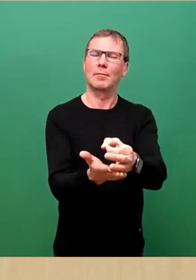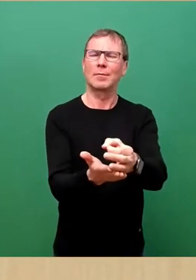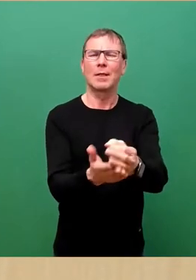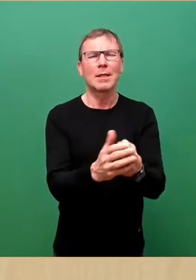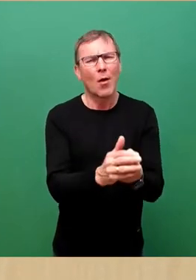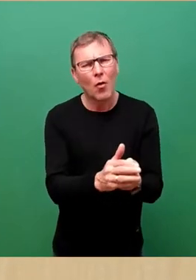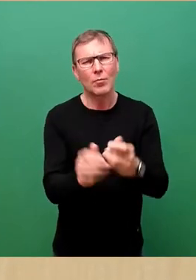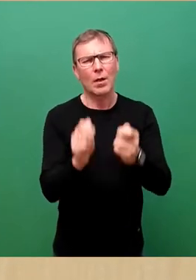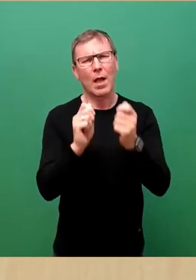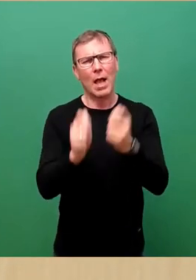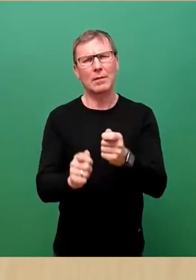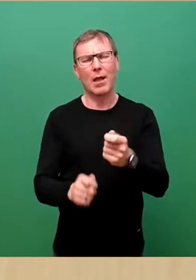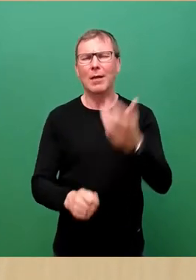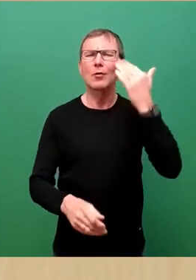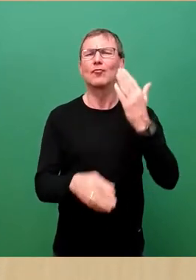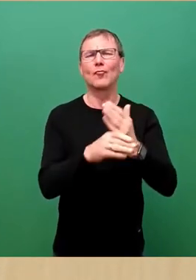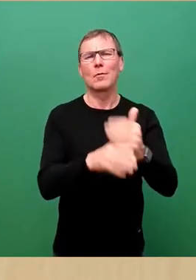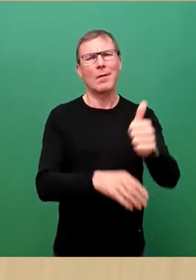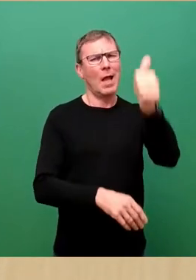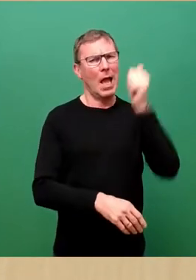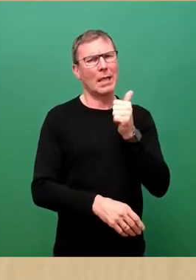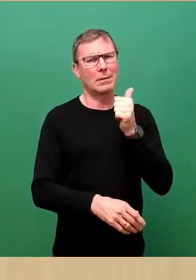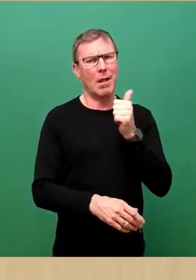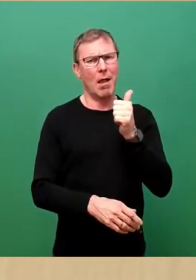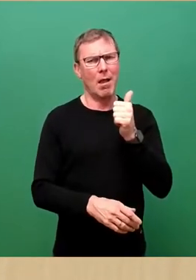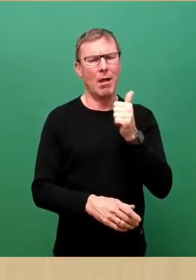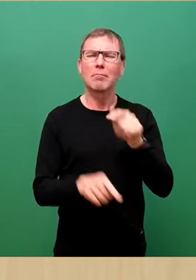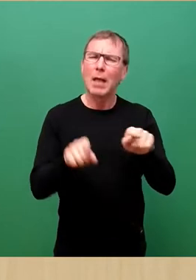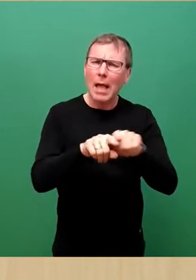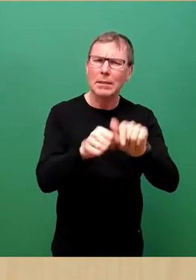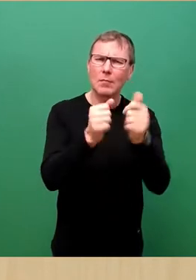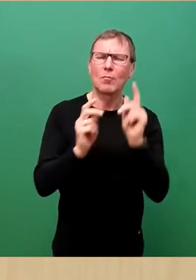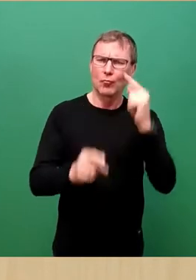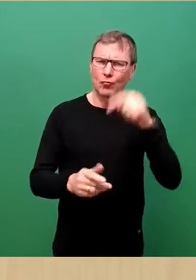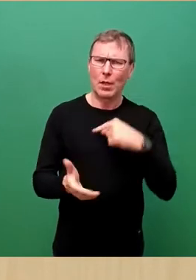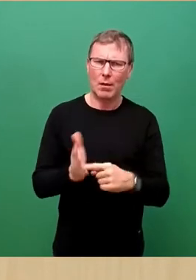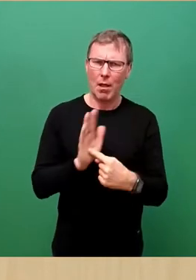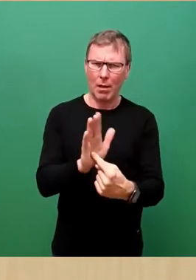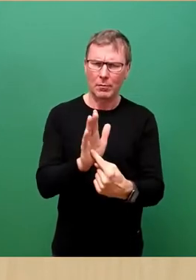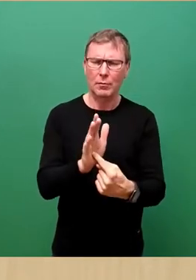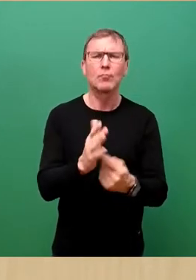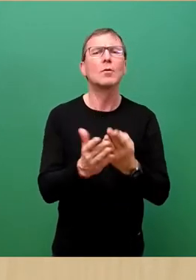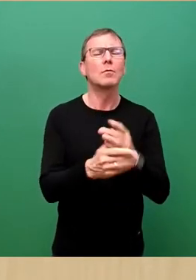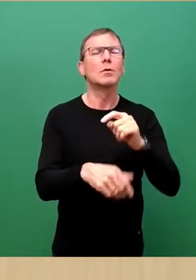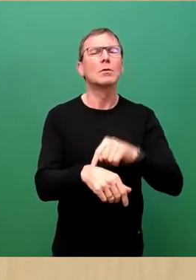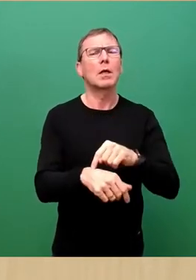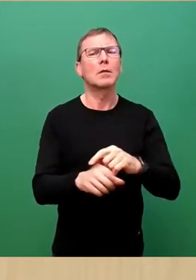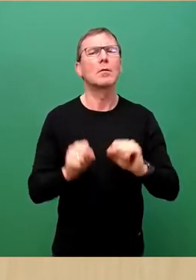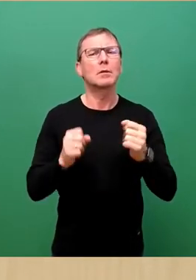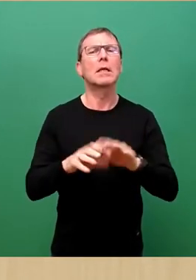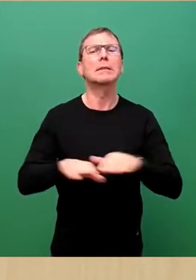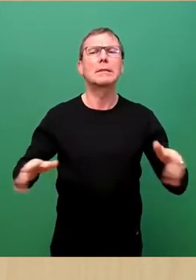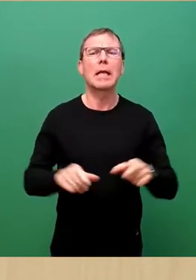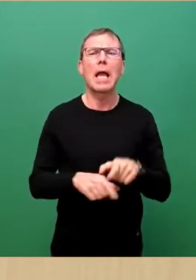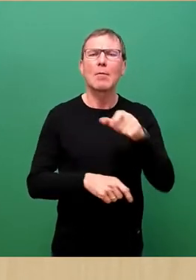sicheren Hafen bereits vor reichlich einem Jahr in ähnlicher Form hier im Stadtrat. In der Zwischenzeit haben auch wir mit der Initiative Seebrücke weiter diskutiert.